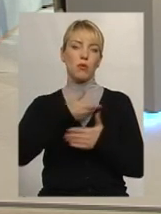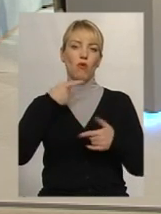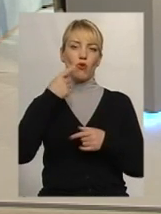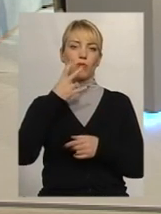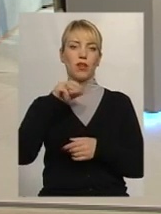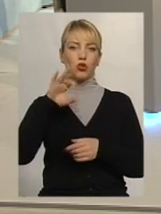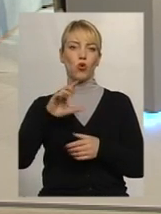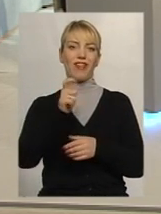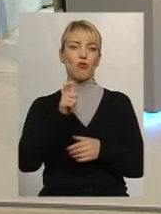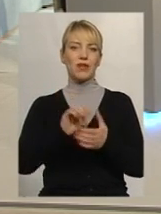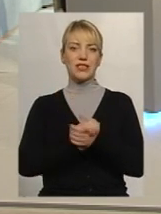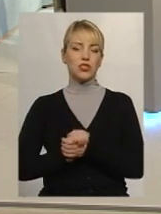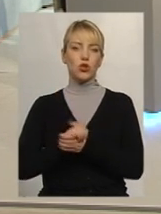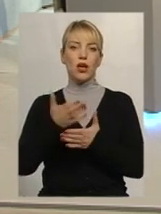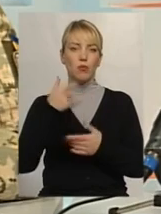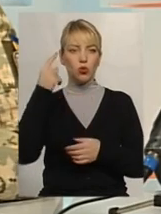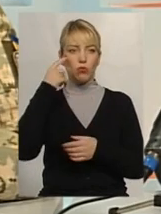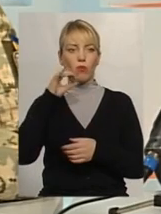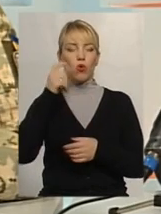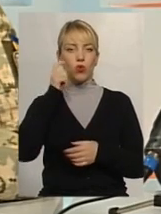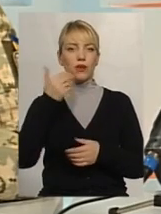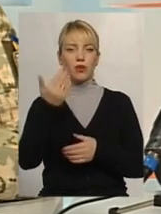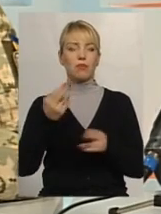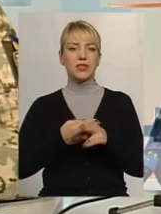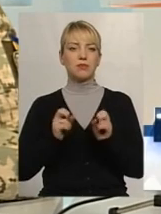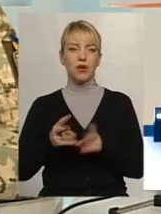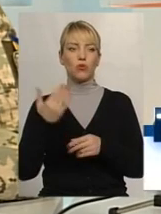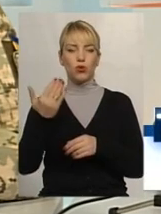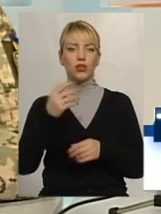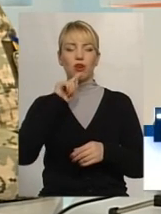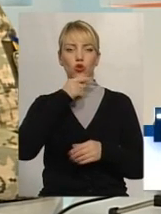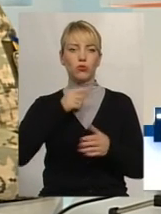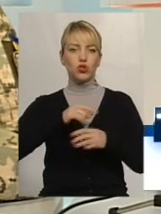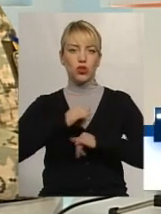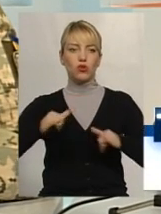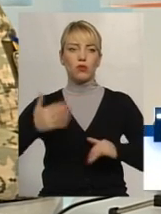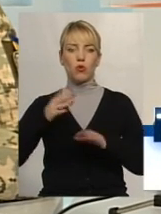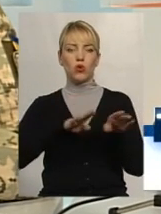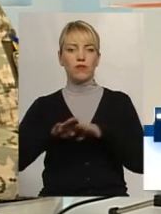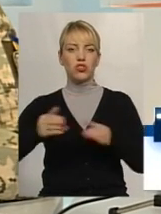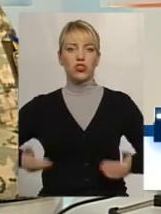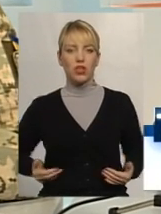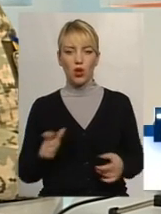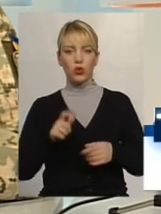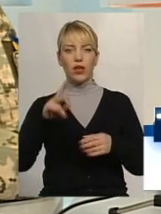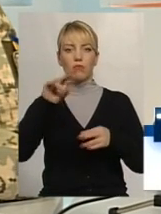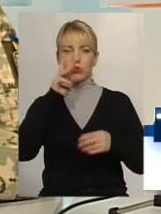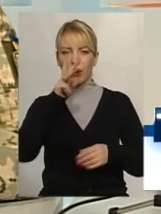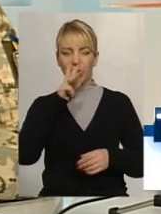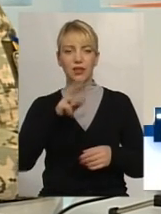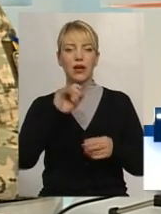НАТО, про Європейський Союз. Ми думаємо про Україну, про її безпеку, про економічний розвиток, про рівень життя людей, зарплати,